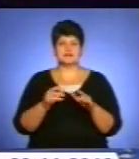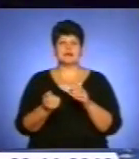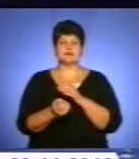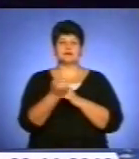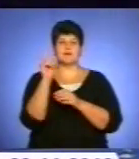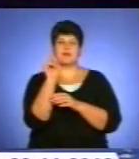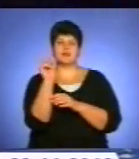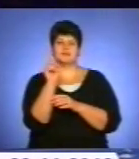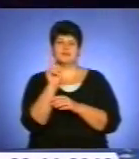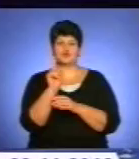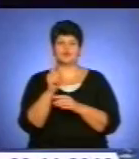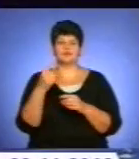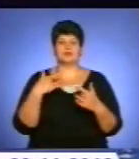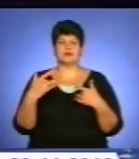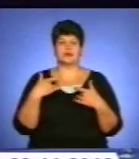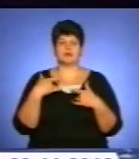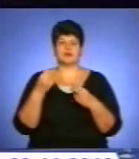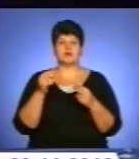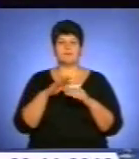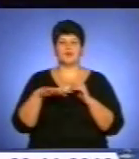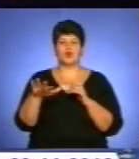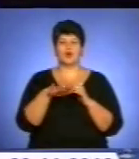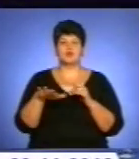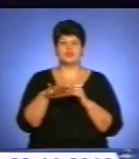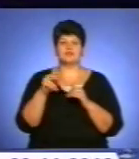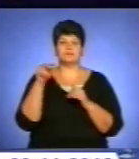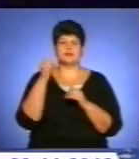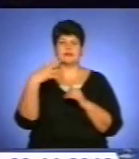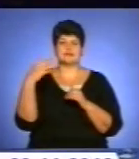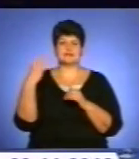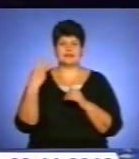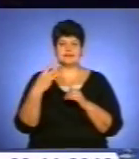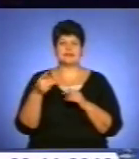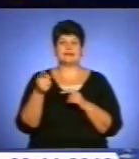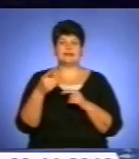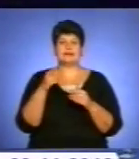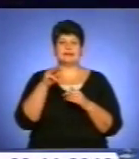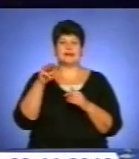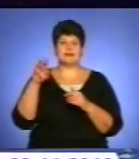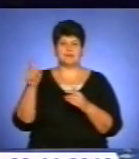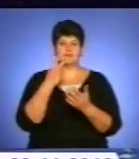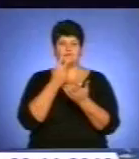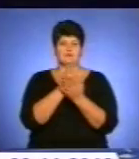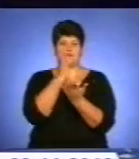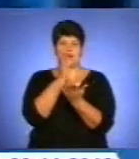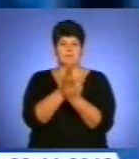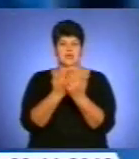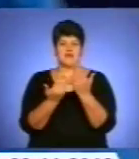Театральній площі о 15.30. Тернопільське державне телебачення транслюватиме її у прямому ефірі.